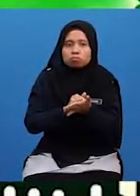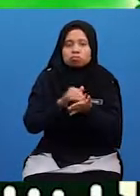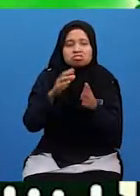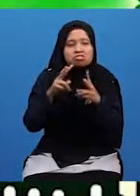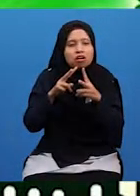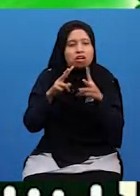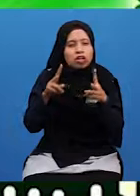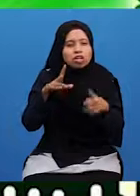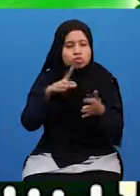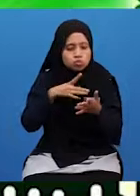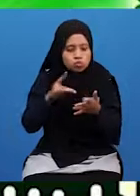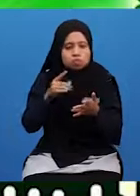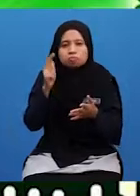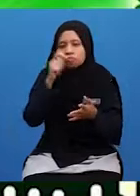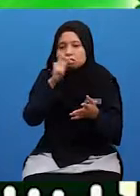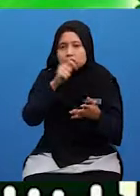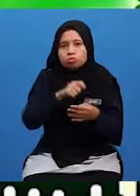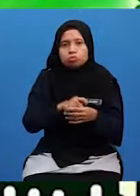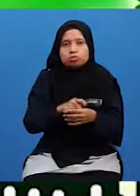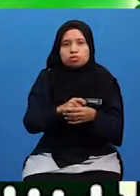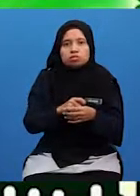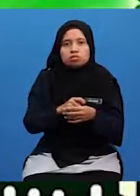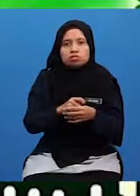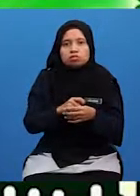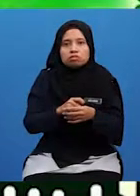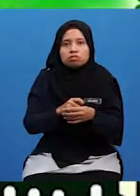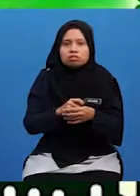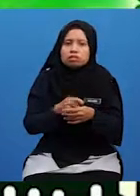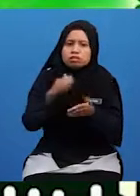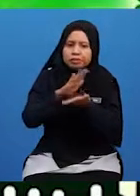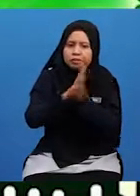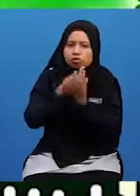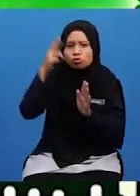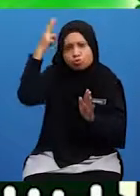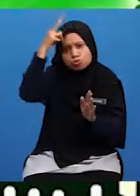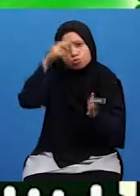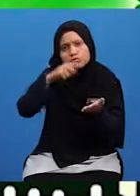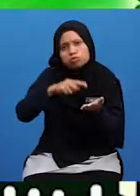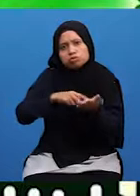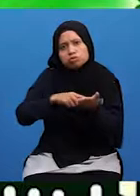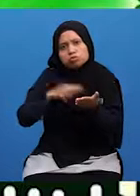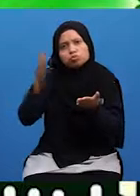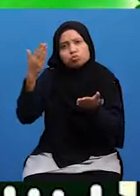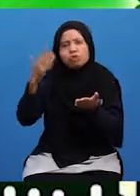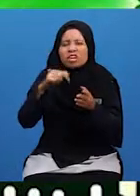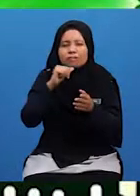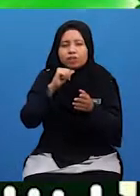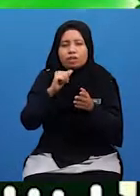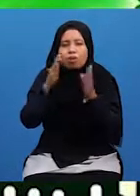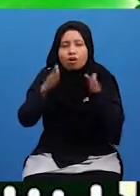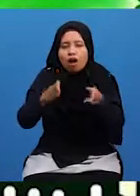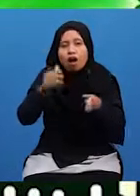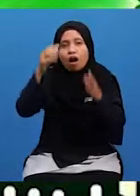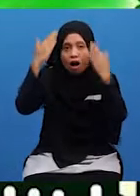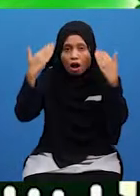Memang Suka Menipu Kiranya Bejaksanalah Masyarakat Arab Ketika itu